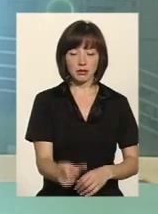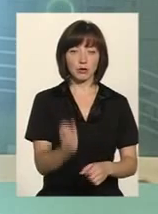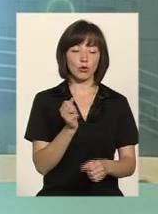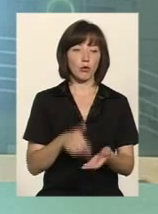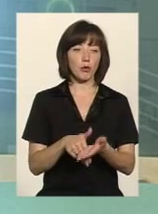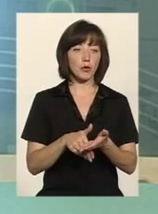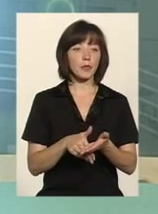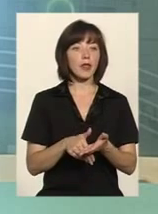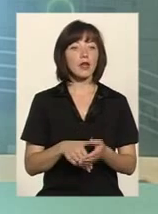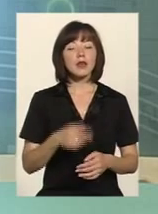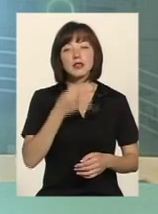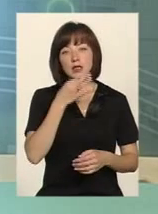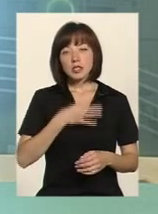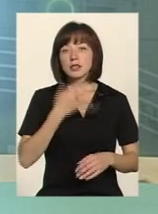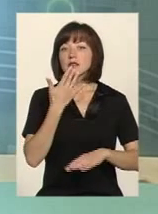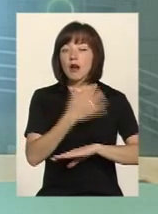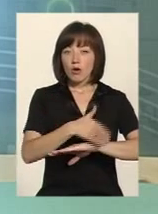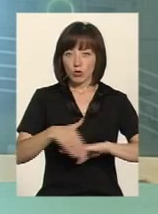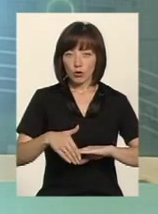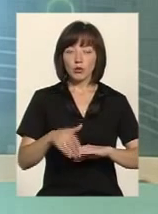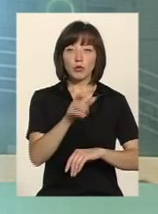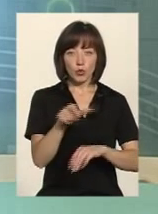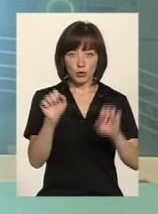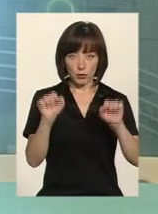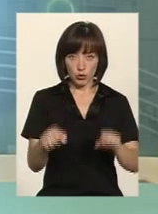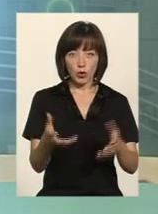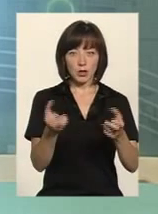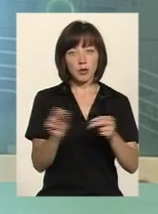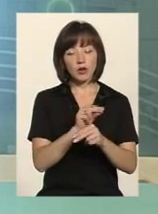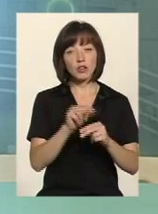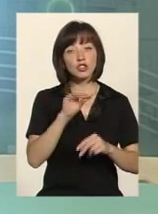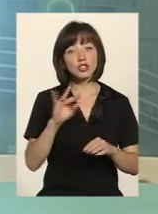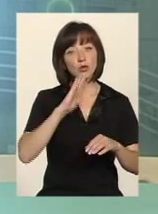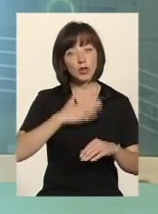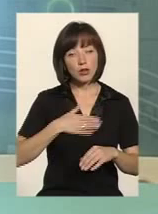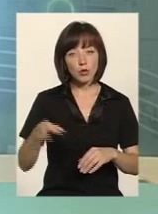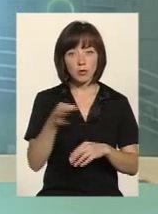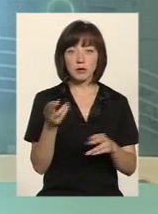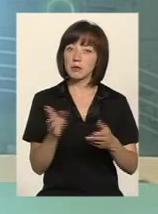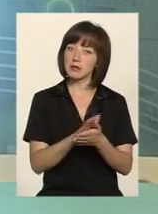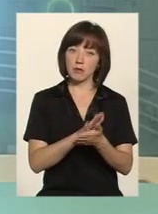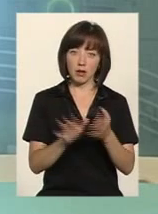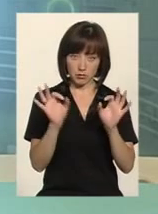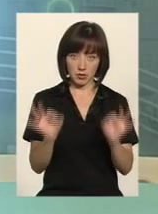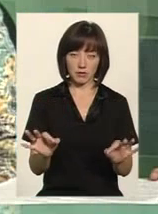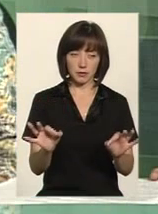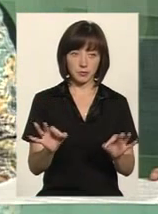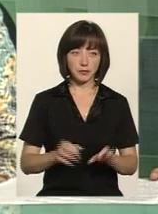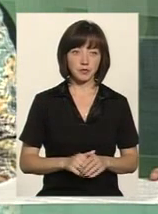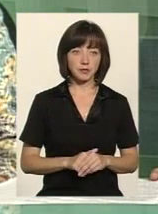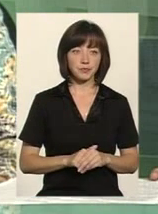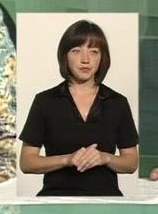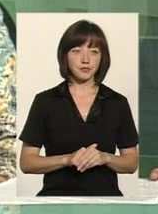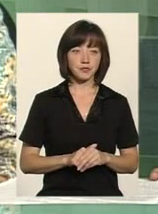Скажіть, будь ласка, за кордоном ці люди можуть отримати лікування, чи це тільки у нашій області вони можуть отримати безоплатне, правильно? Безоплатне